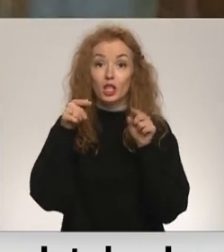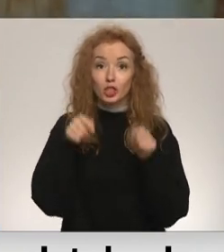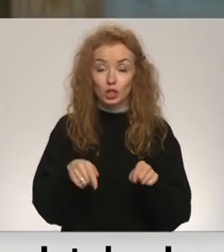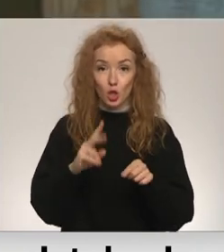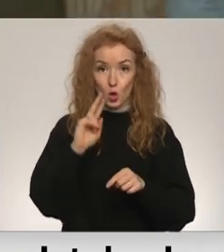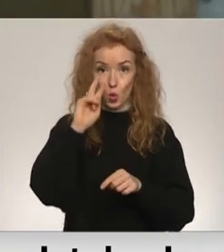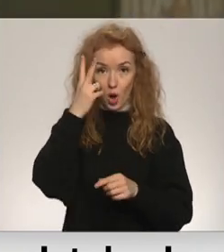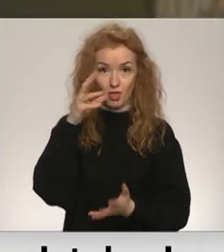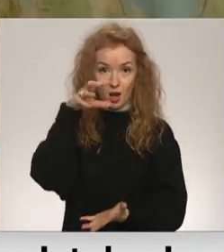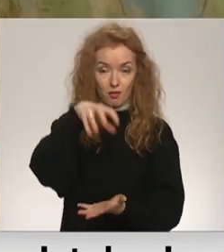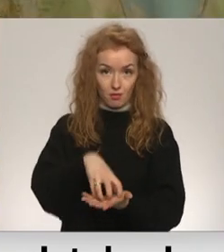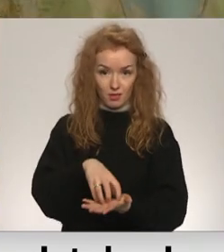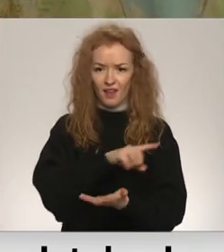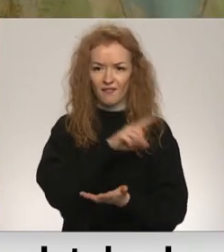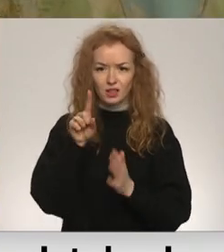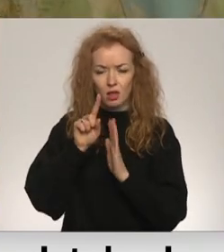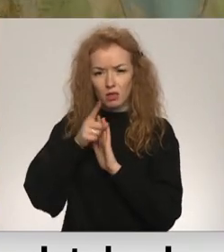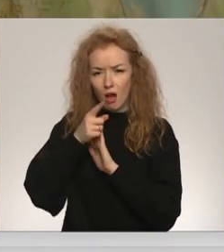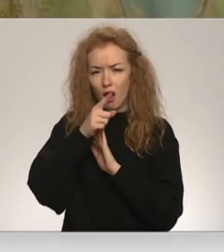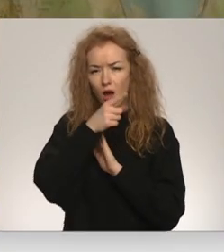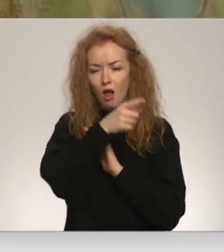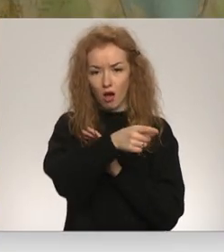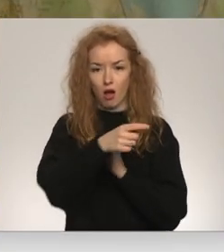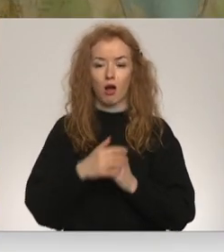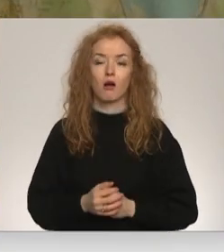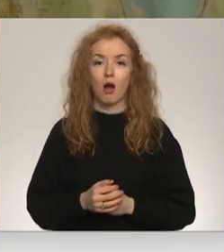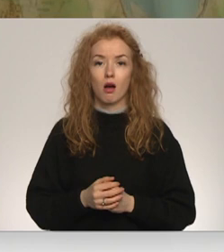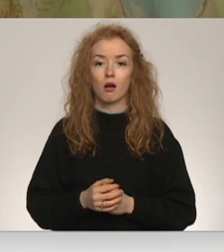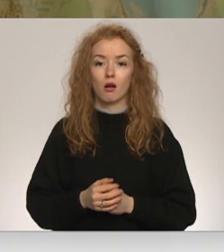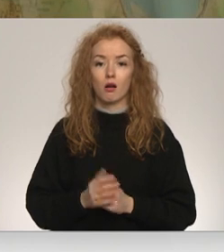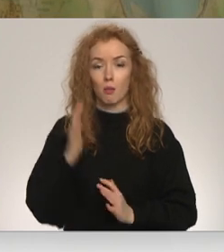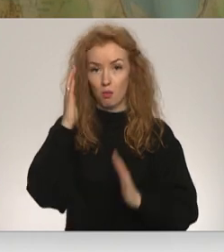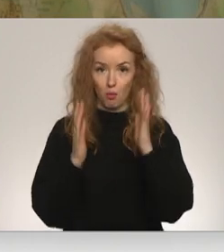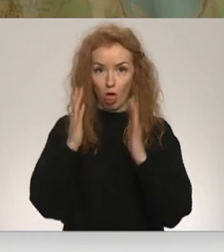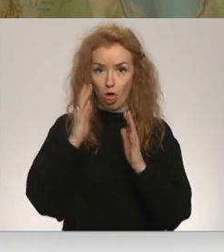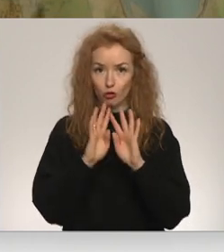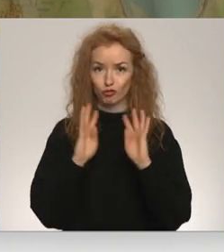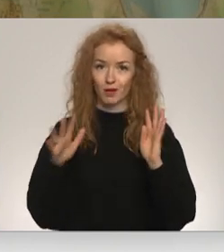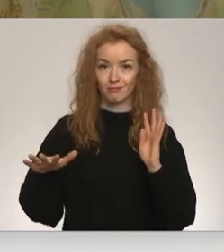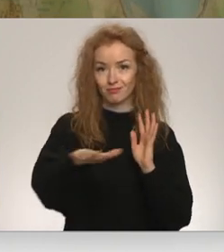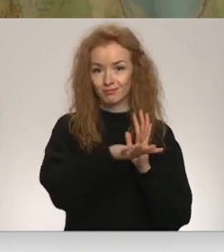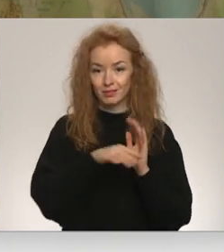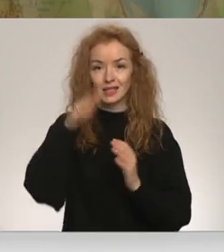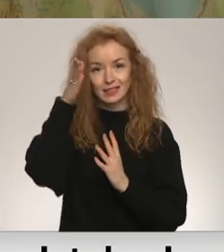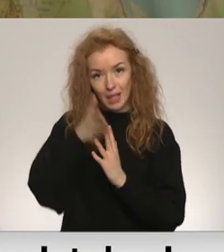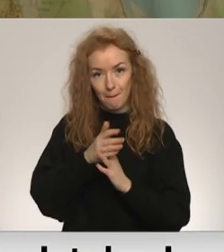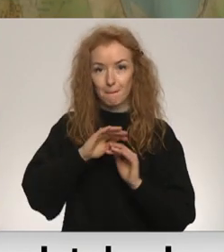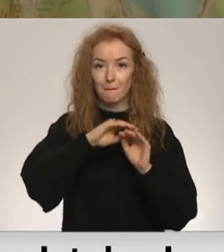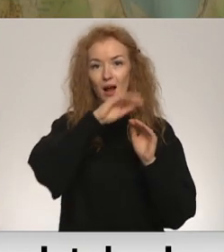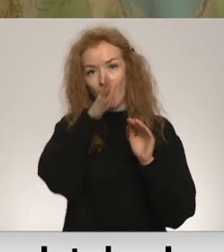batreja ir tālākā no visām no jūras krasta, mežī lokā, smukas starp kāpām,